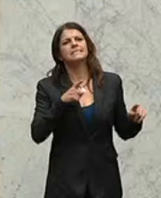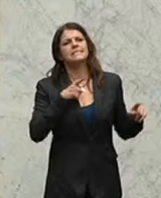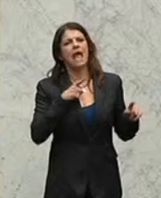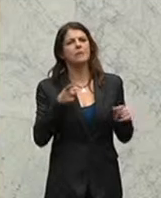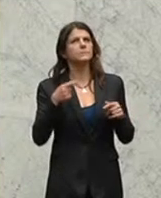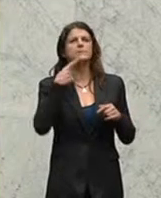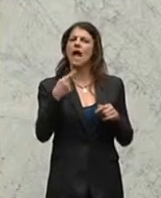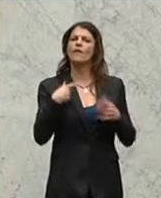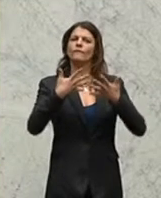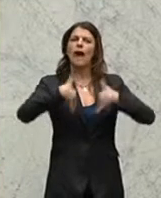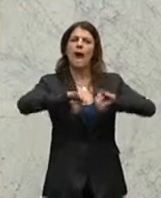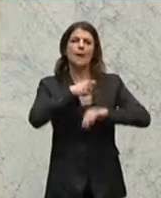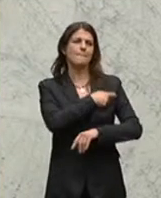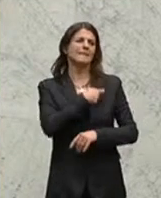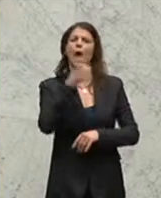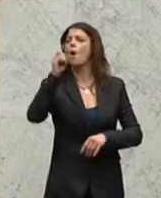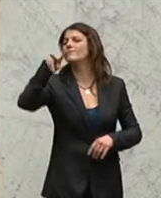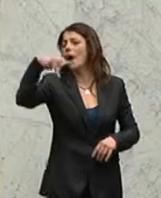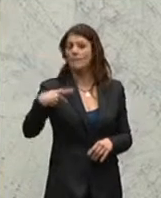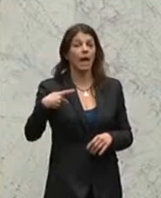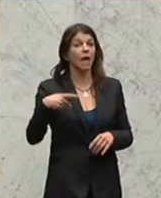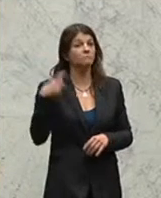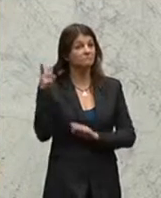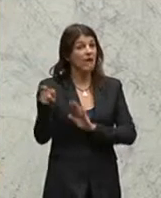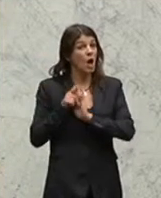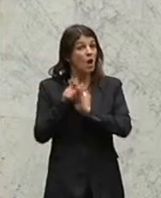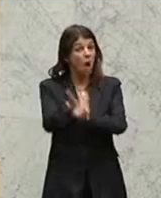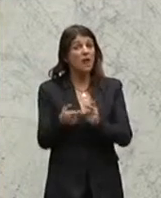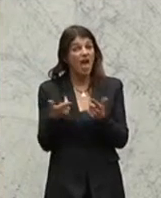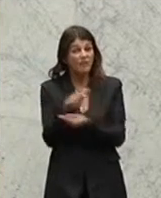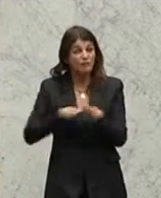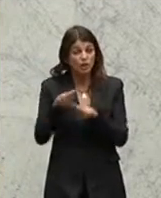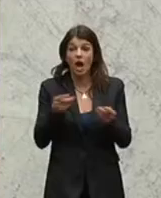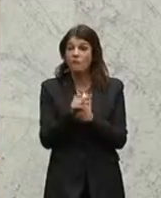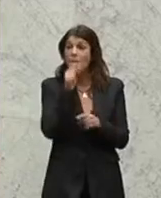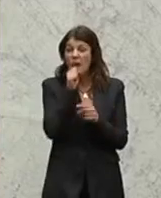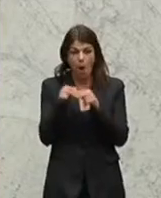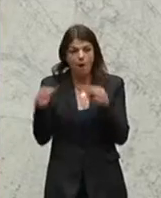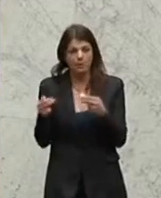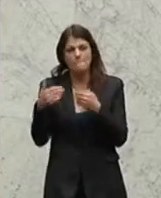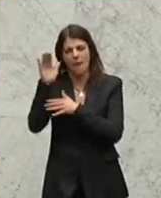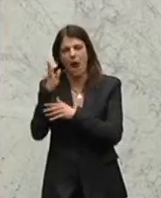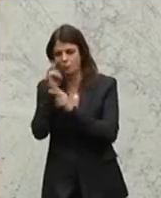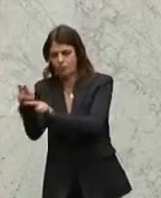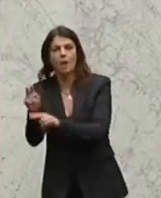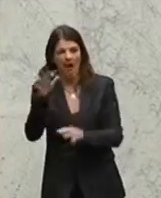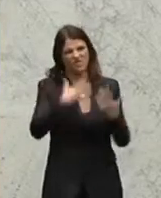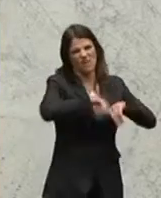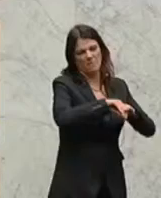Familienpartei ÖVP die Lobby in der Landwirtschaft und im Bauernbund größer ist als die für die Familie.